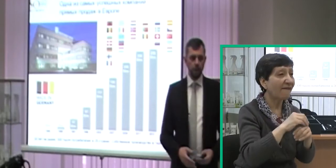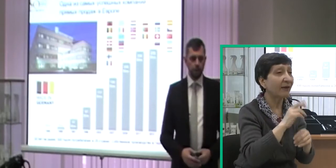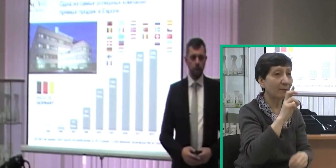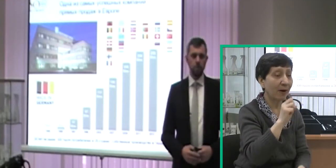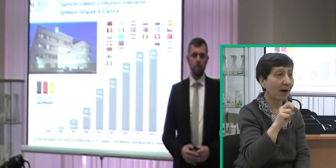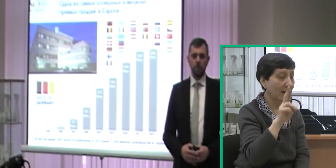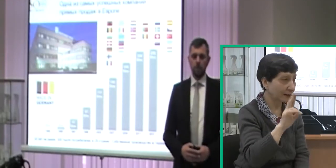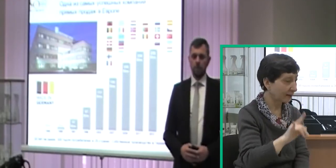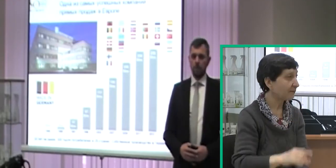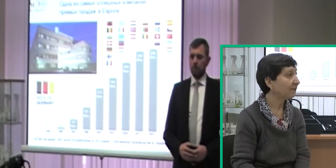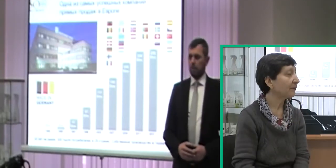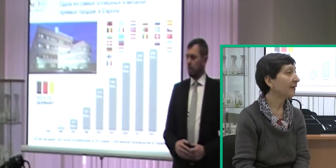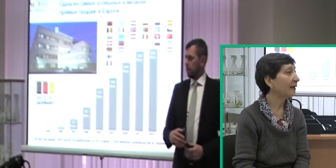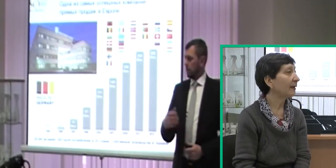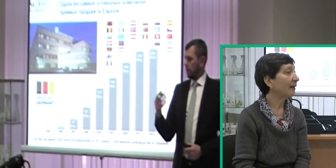пищевые добавки.